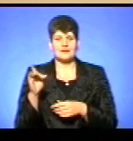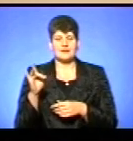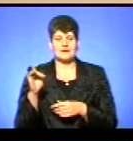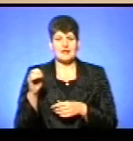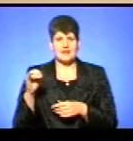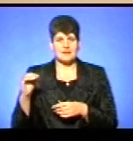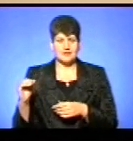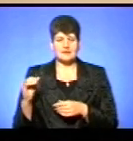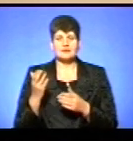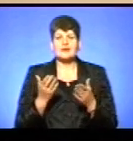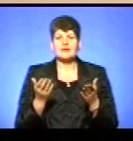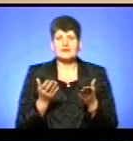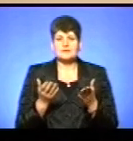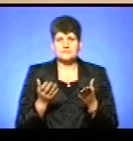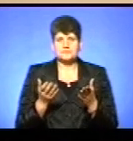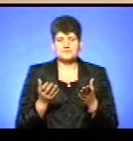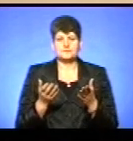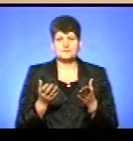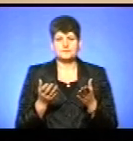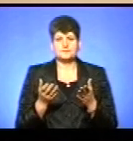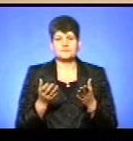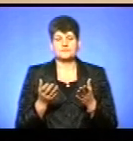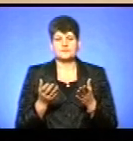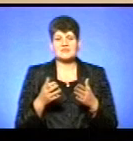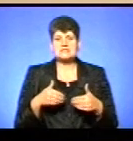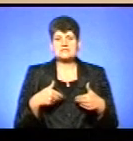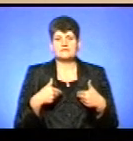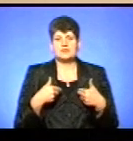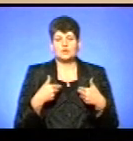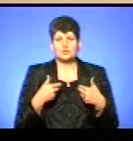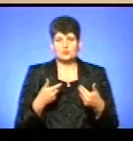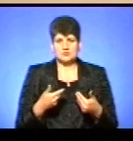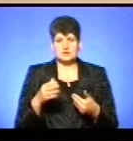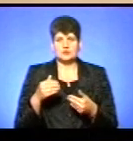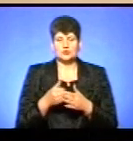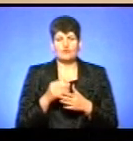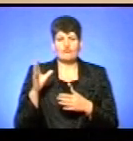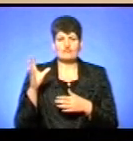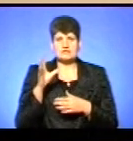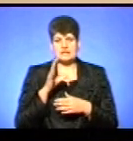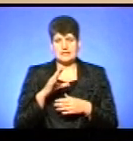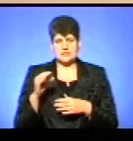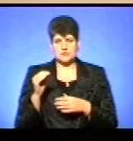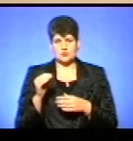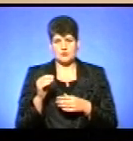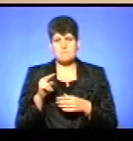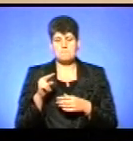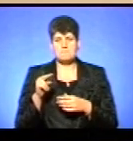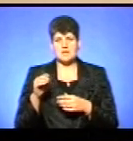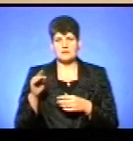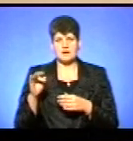звернулись до Вселенського патріарха з